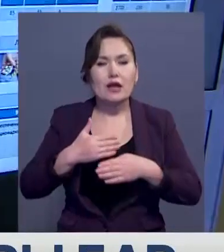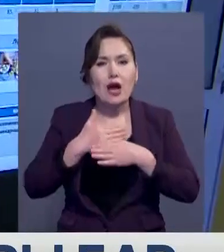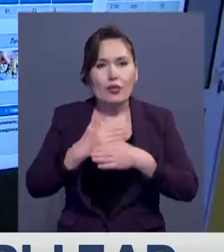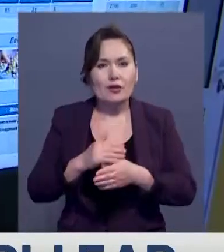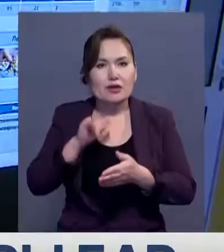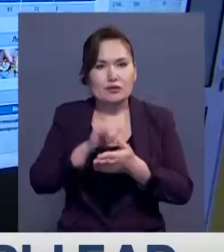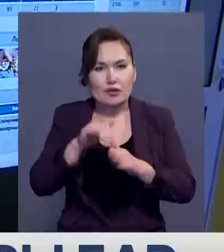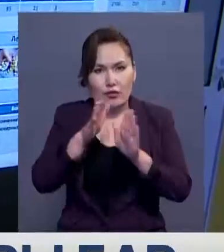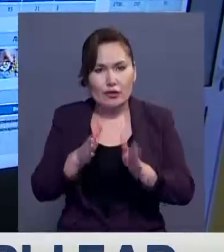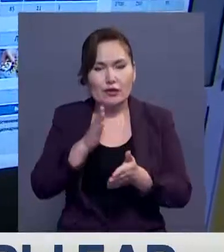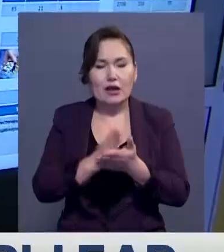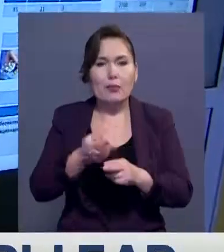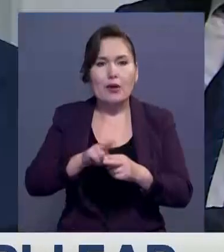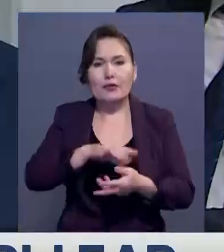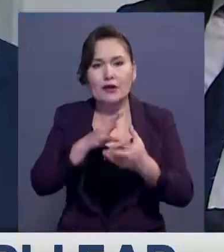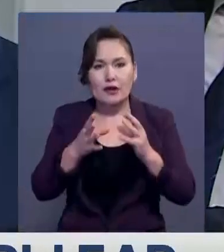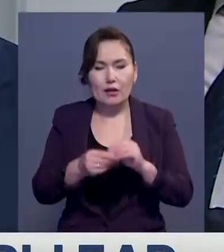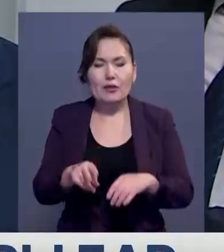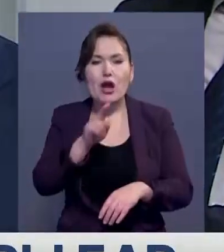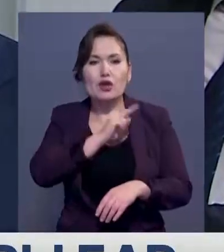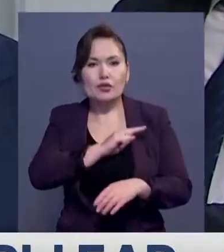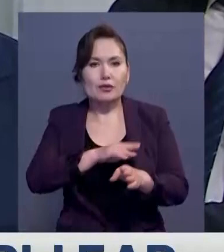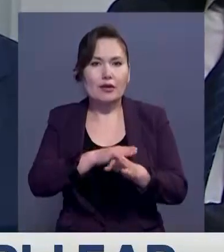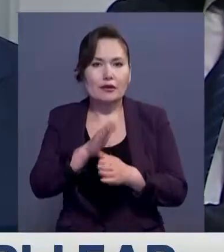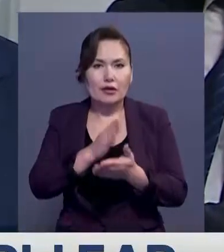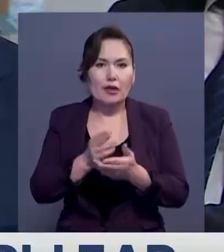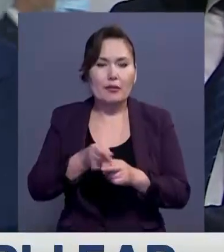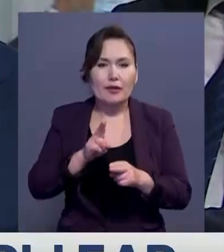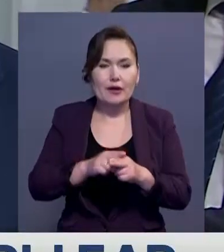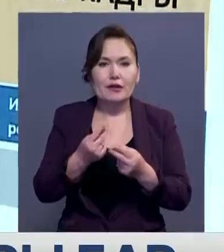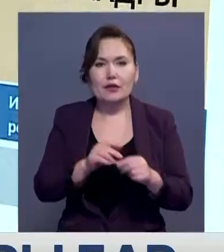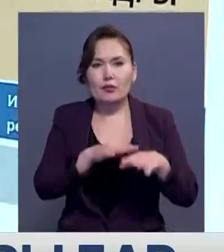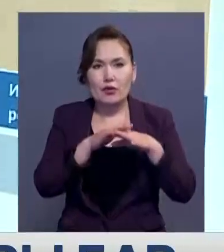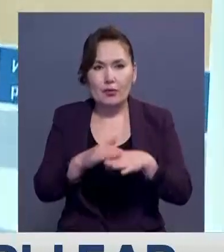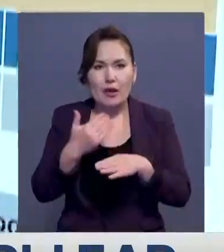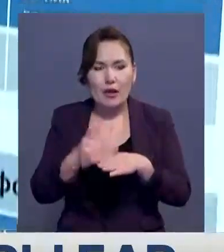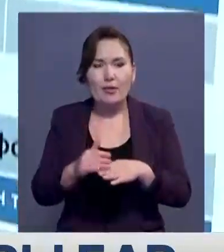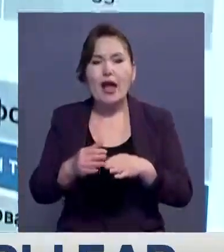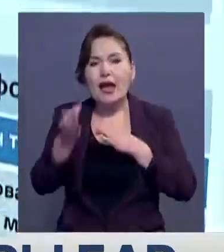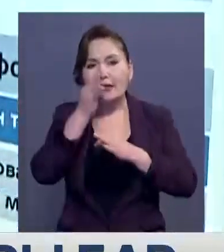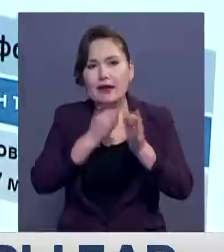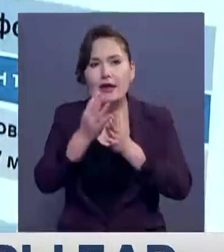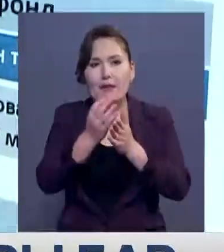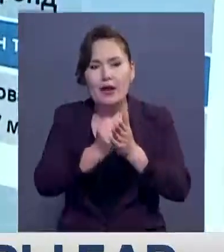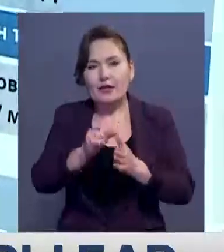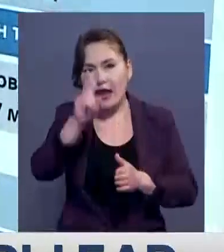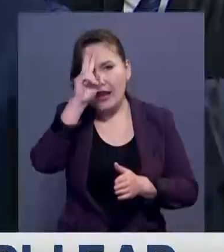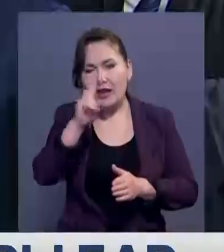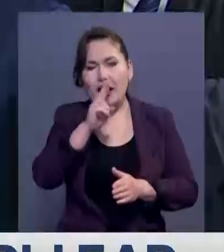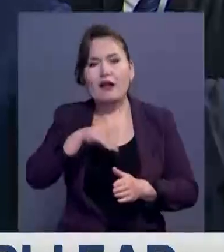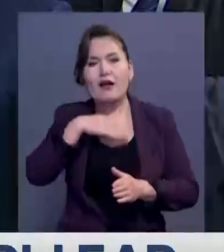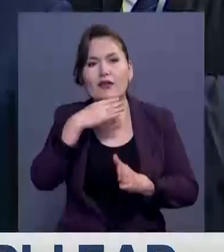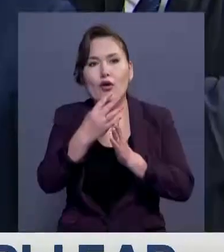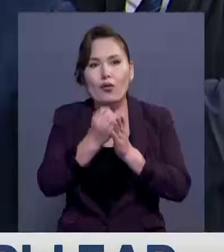14 сатсанар орталықтандырылған ғоттегіне қосылған. Тұрақтандыру қорынан қаражат бөлініп, дәрі-дәрмектің екайлық қоры